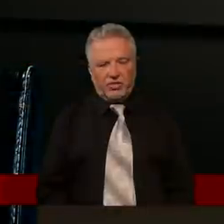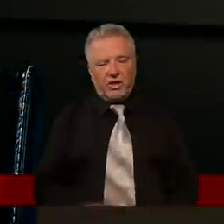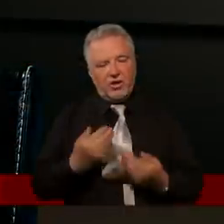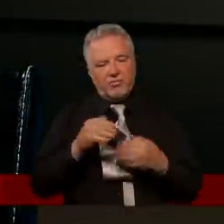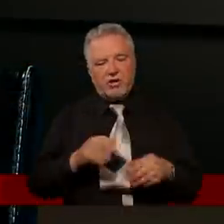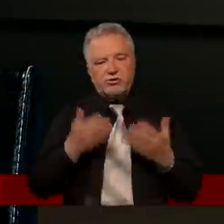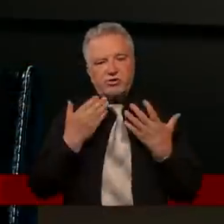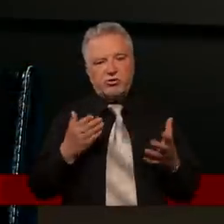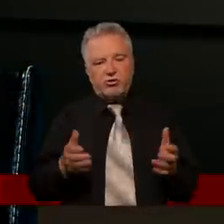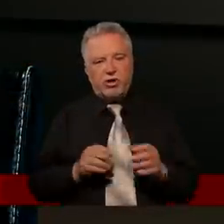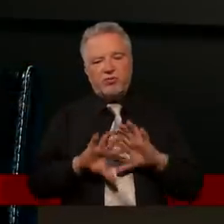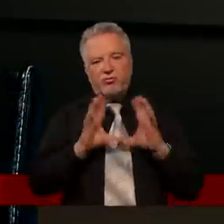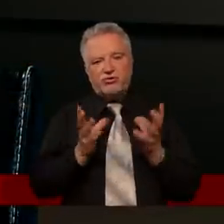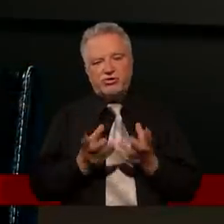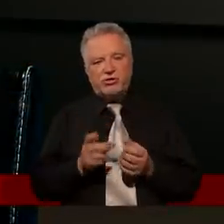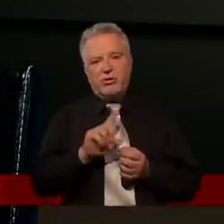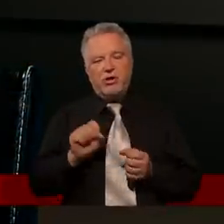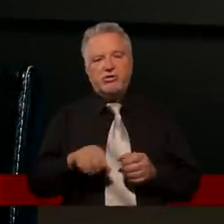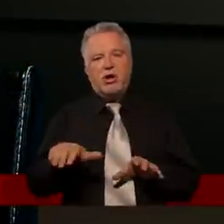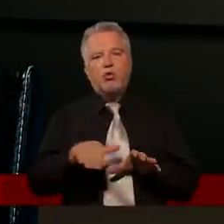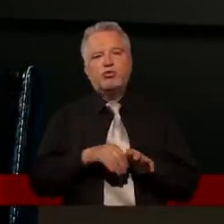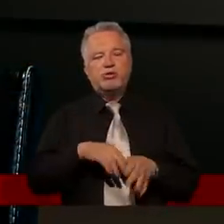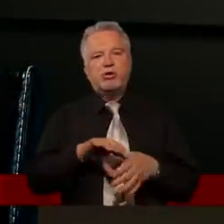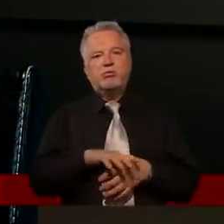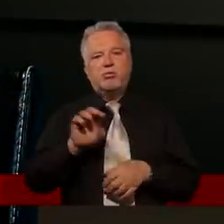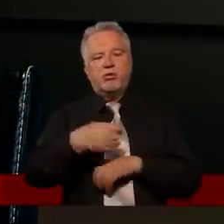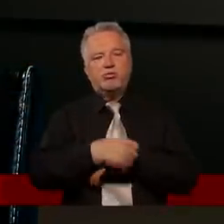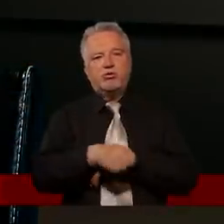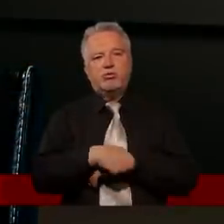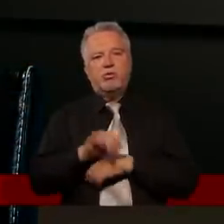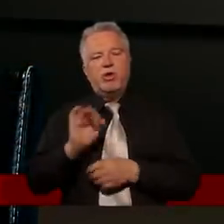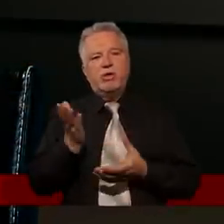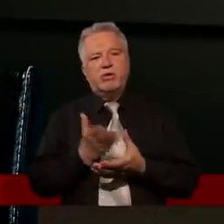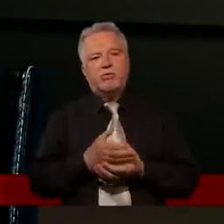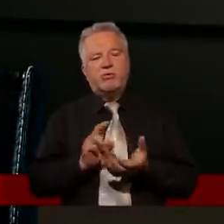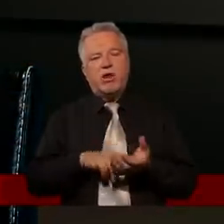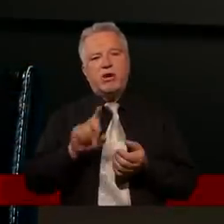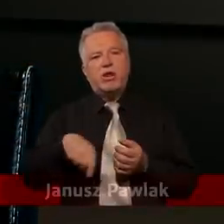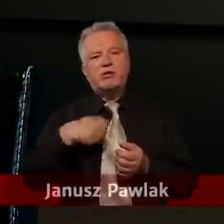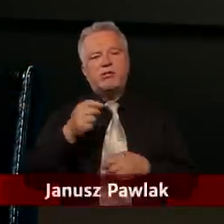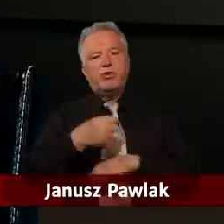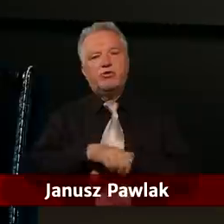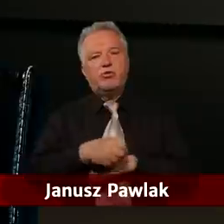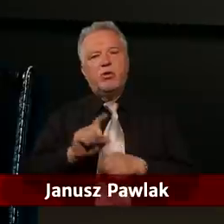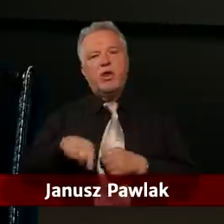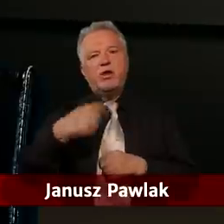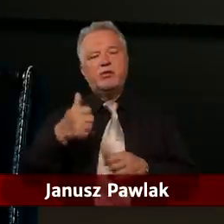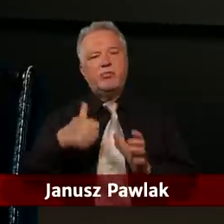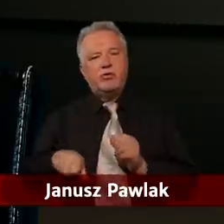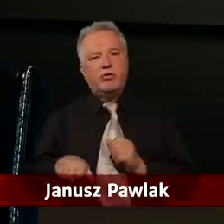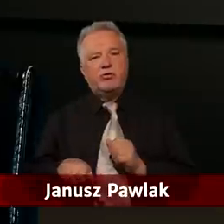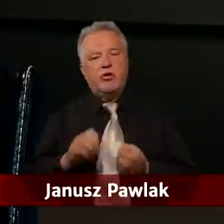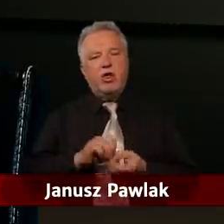Bardzo dziękujemy wszystkim za uczestnictwo w tym Studium Biblii i zapraszamy na kolejne Studium za